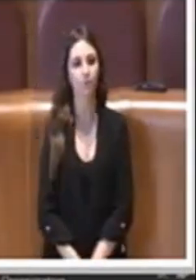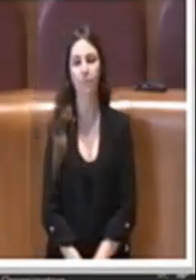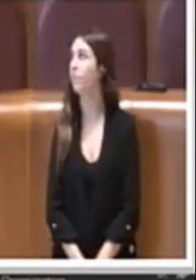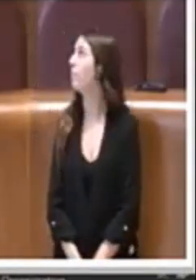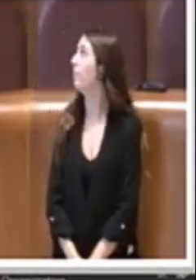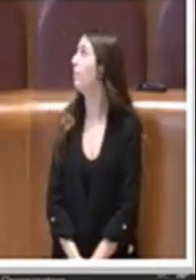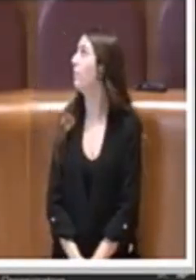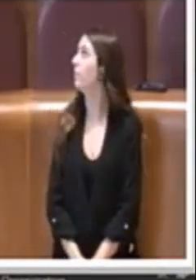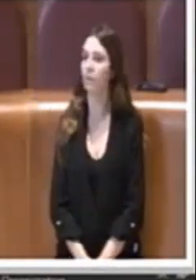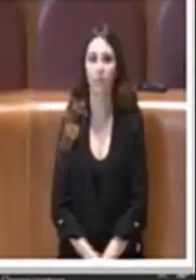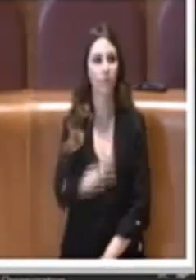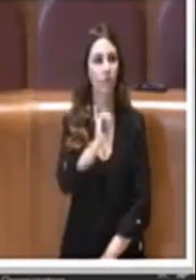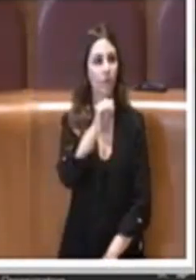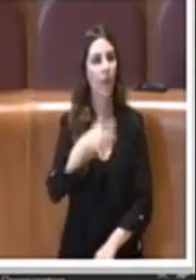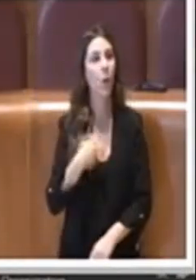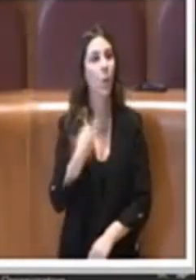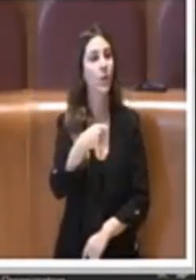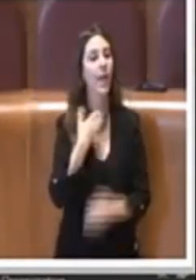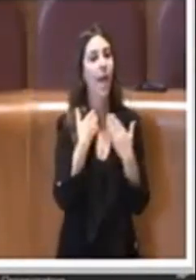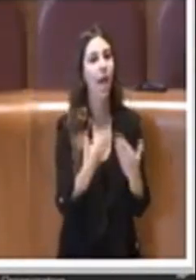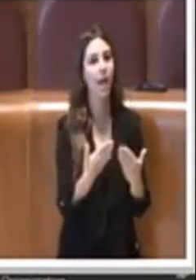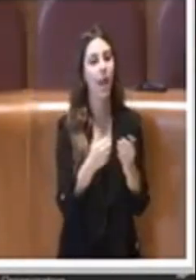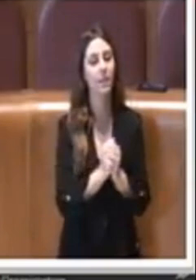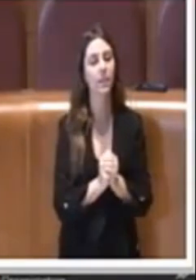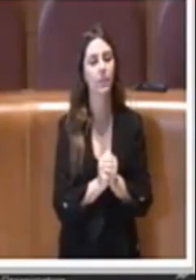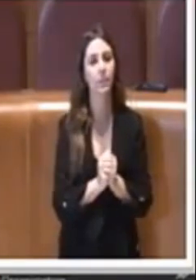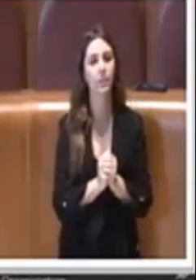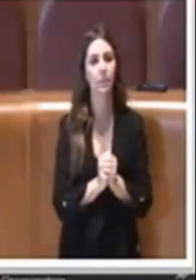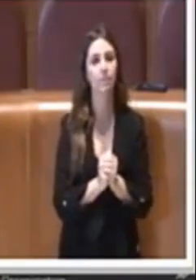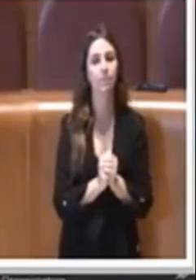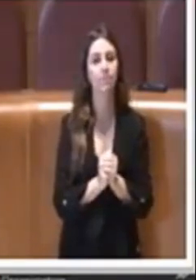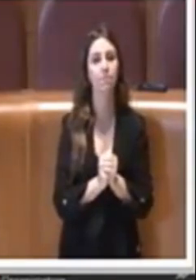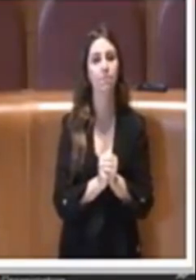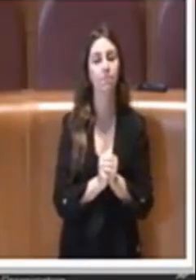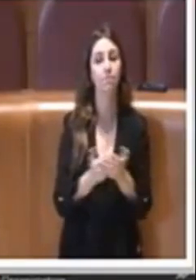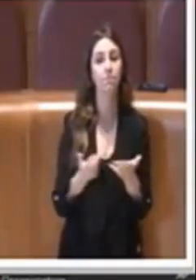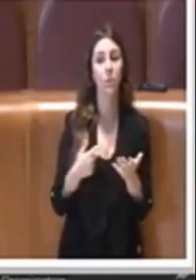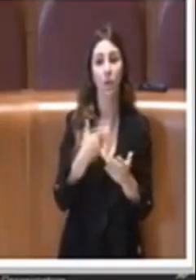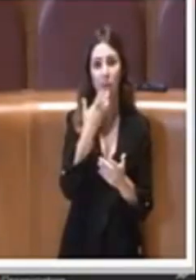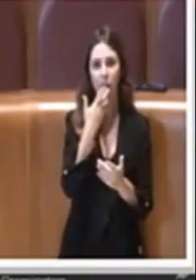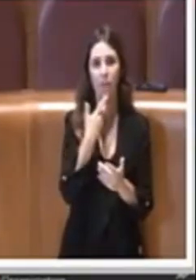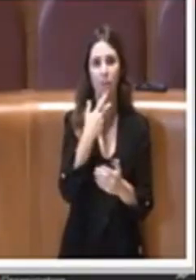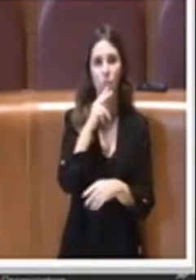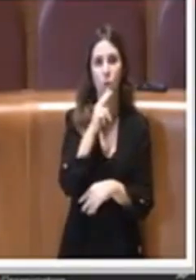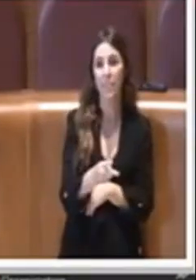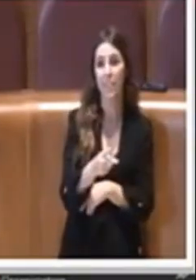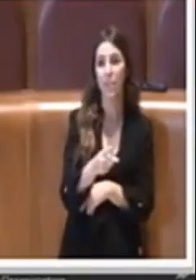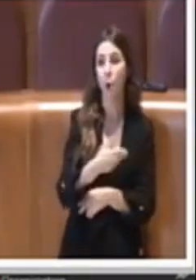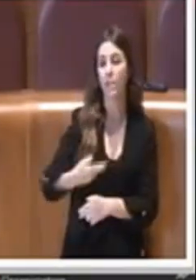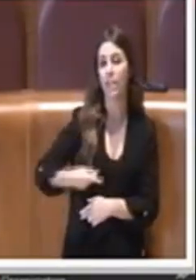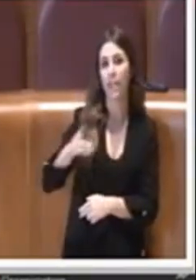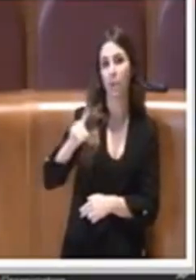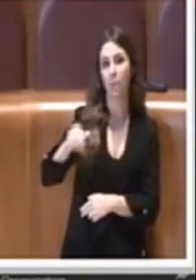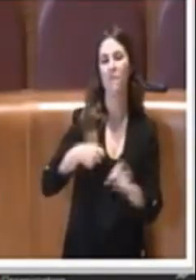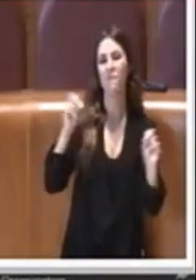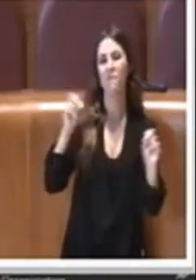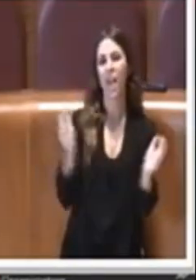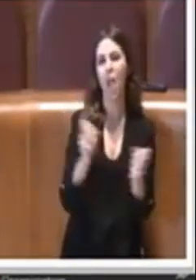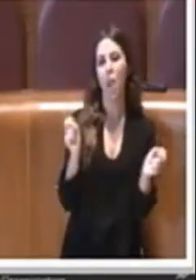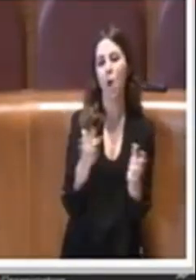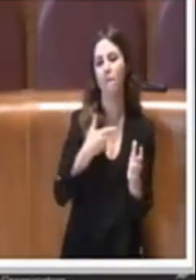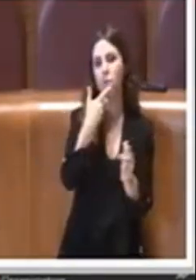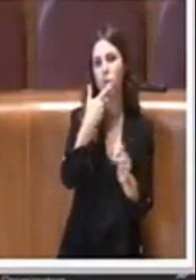Sì, Presidente, la ringrazio, anche meno come sempre. Per rispondere al consigliere prima, chiaramente velocemente, nel senso che